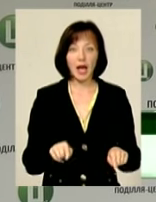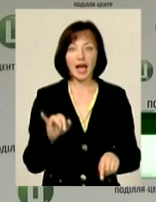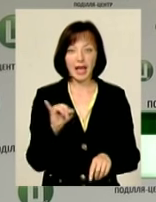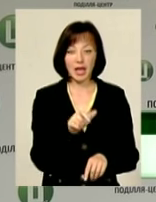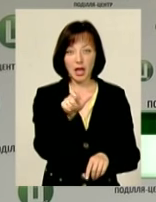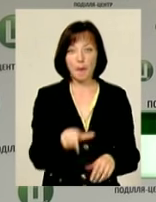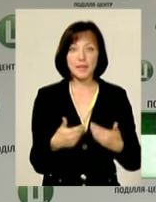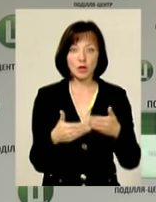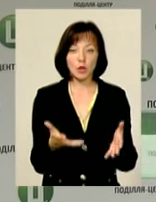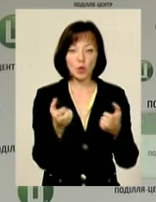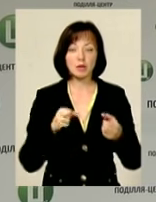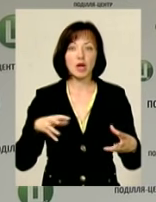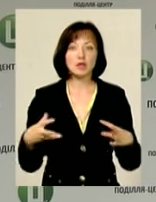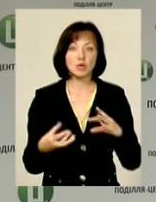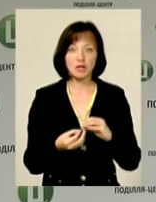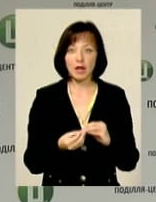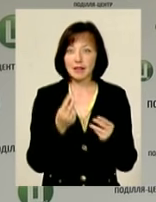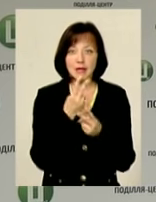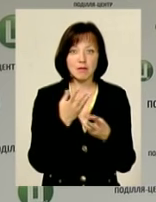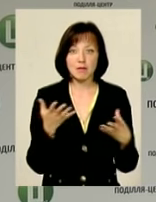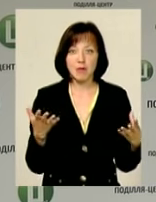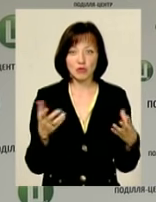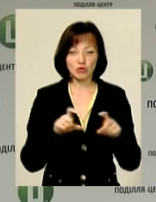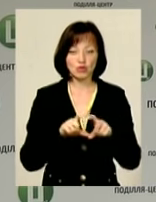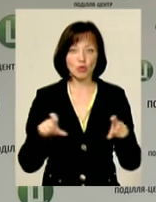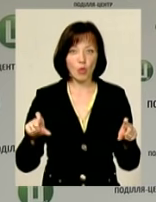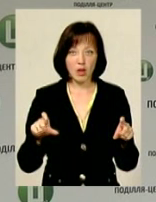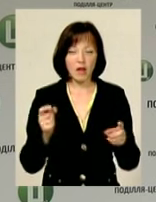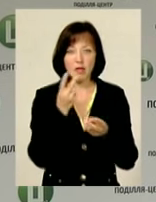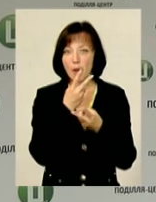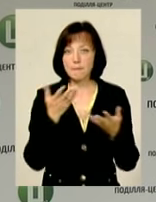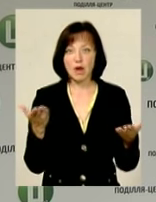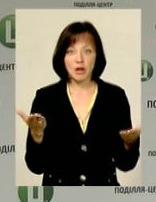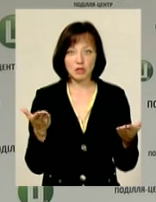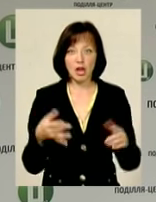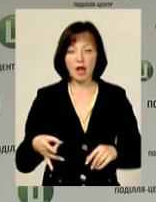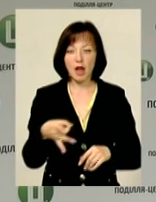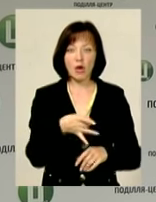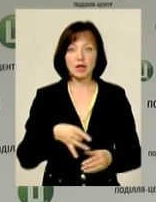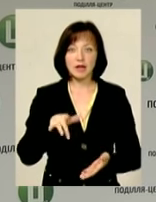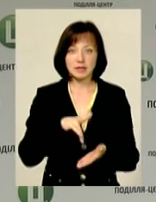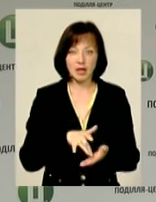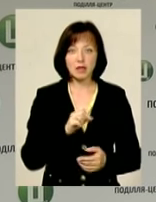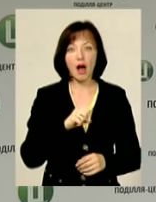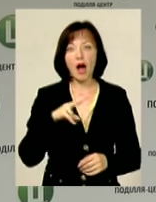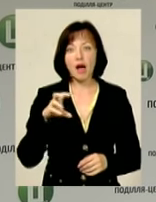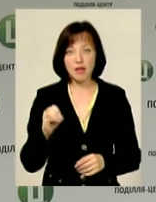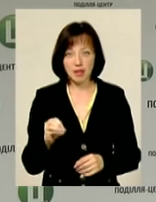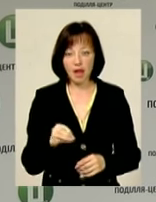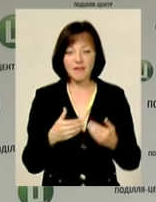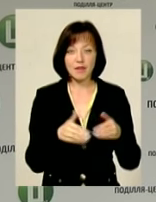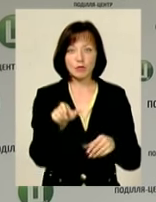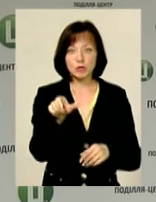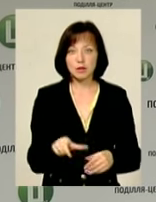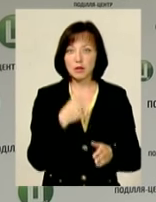коли отримує результати, не бачить їх школи, не бачить регіональні центри, але абітурієнт бачить